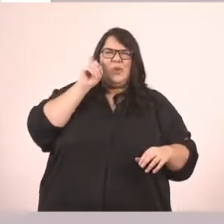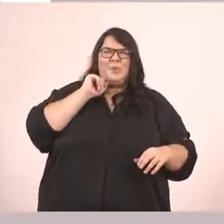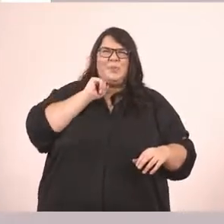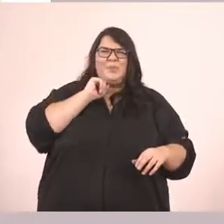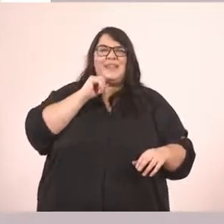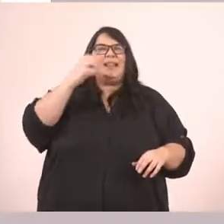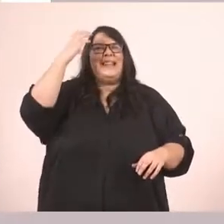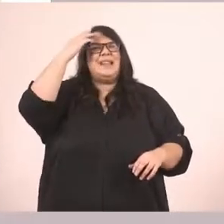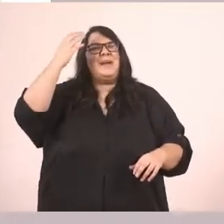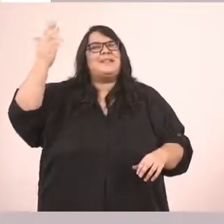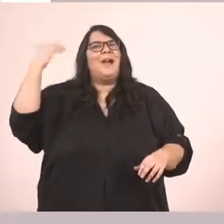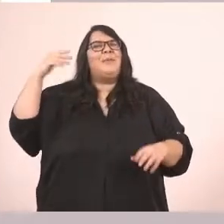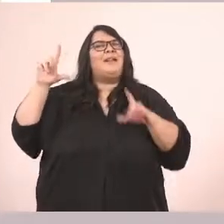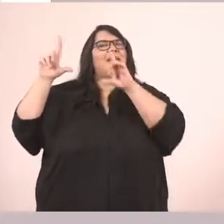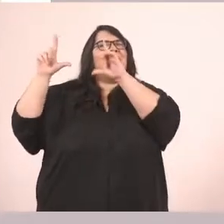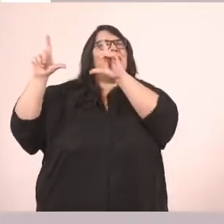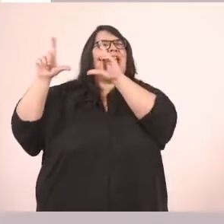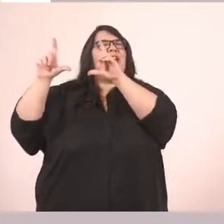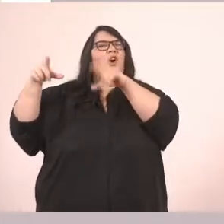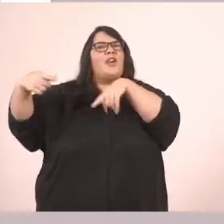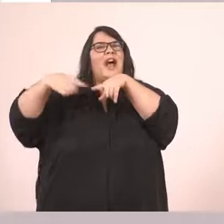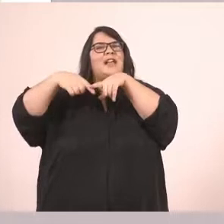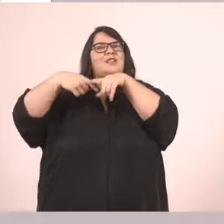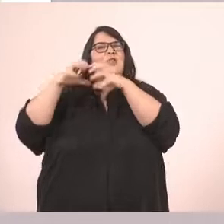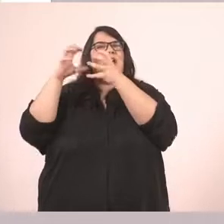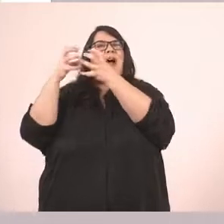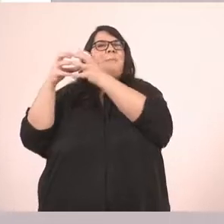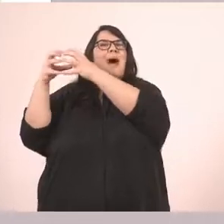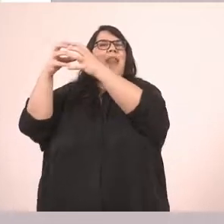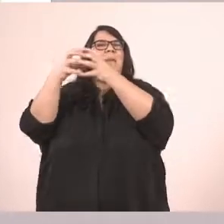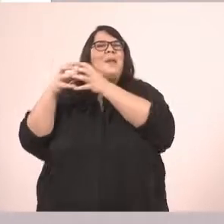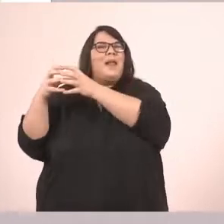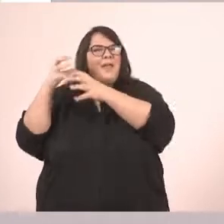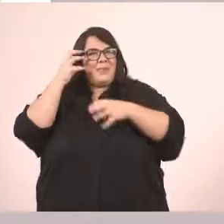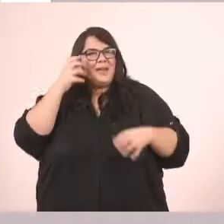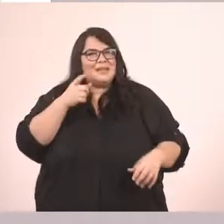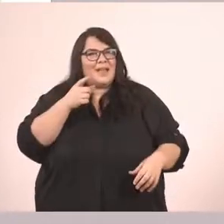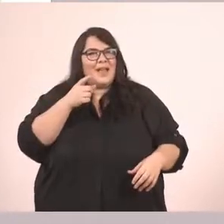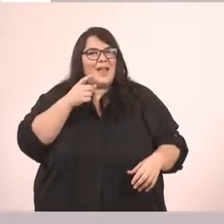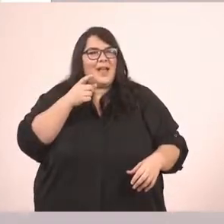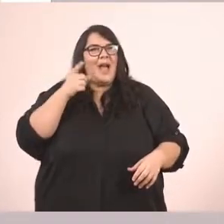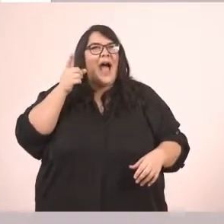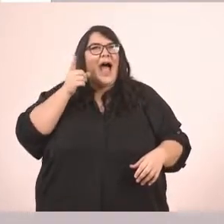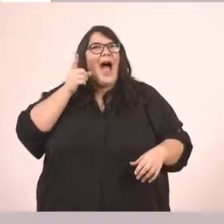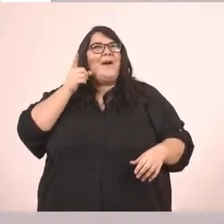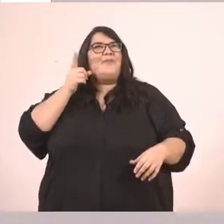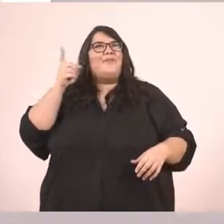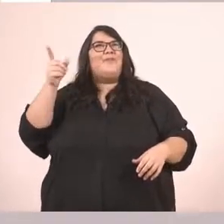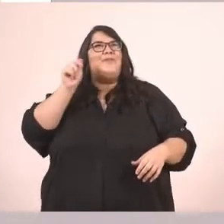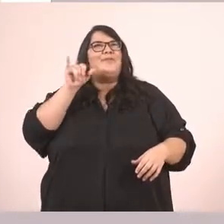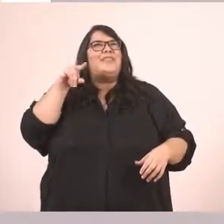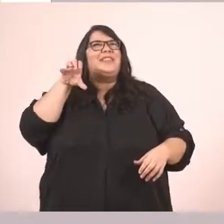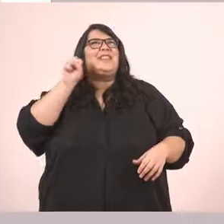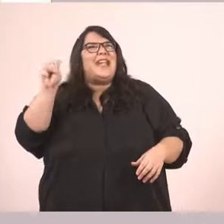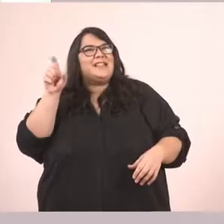τις Χριστουγεννιάτικες μπάλες που δείξαμε στην προηγούμενη διαφάνεια. Τι πρόσωπο βάλαμε. Βάλαμε το αυτές. Αυτές